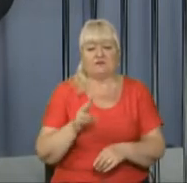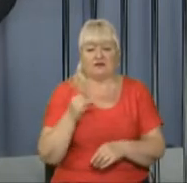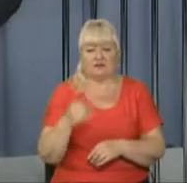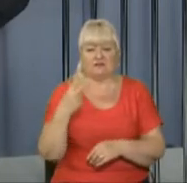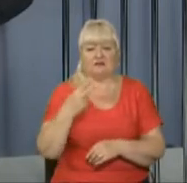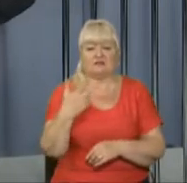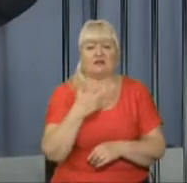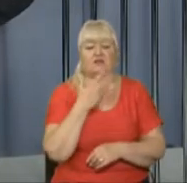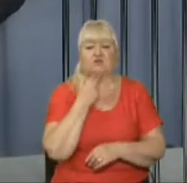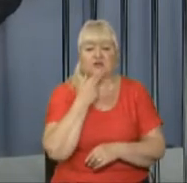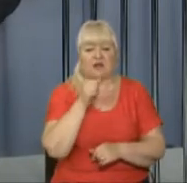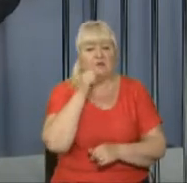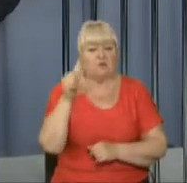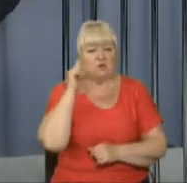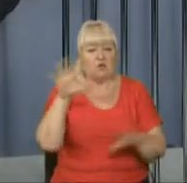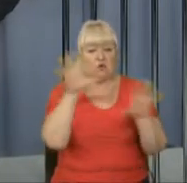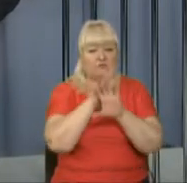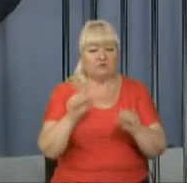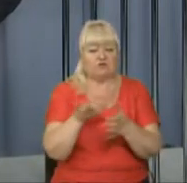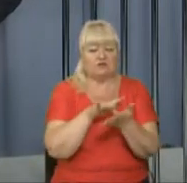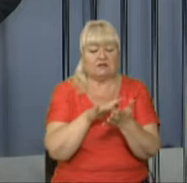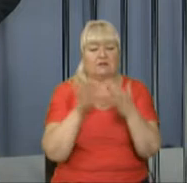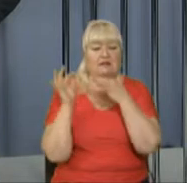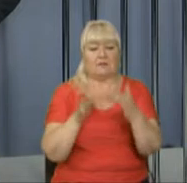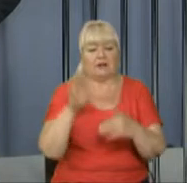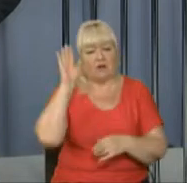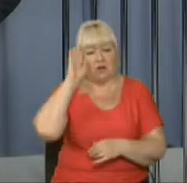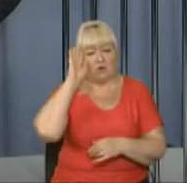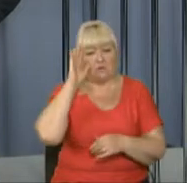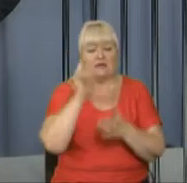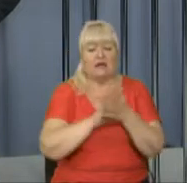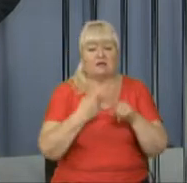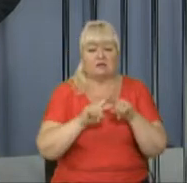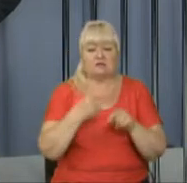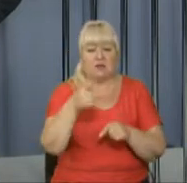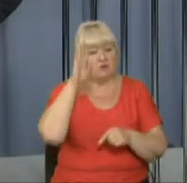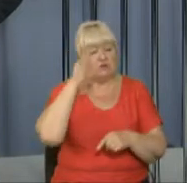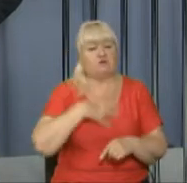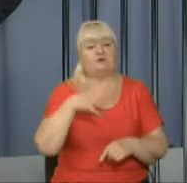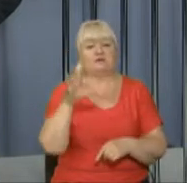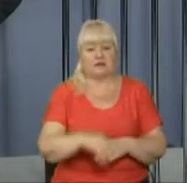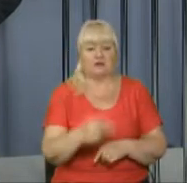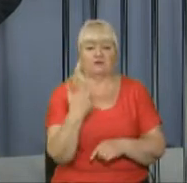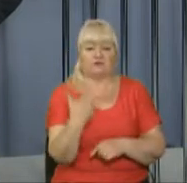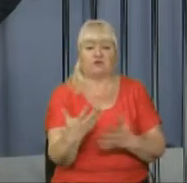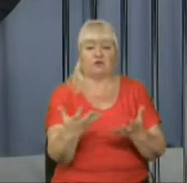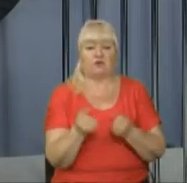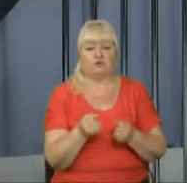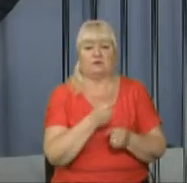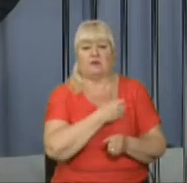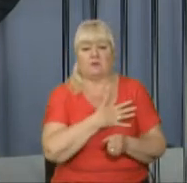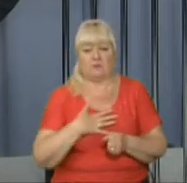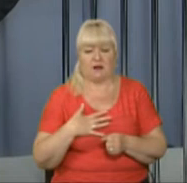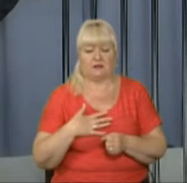23 червня минулого року вночі на ромів напали хлопці. Через це один чоловік загинув, а троє отримали поранення.